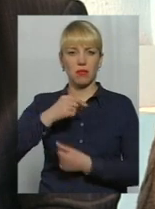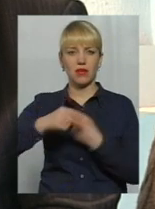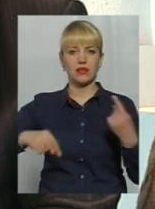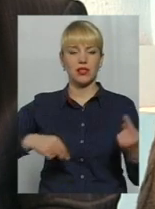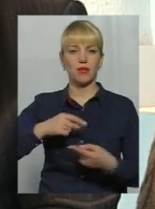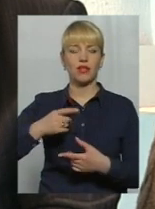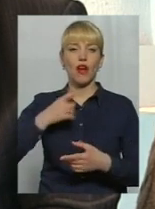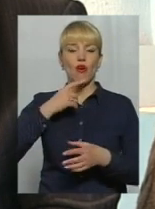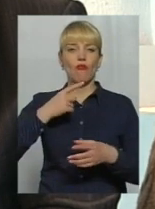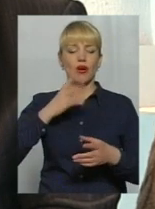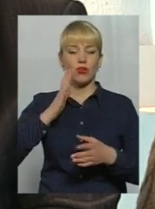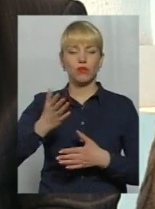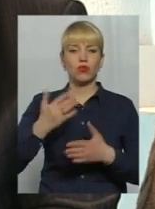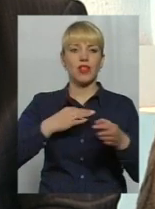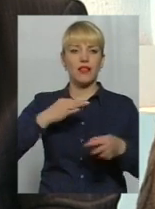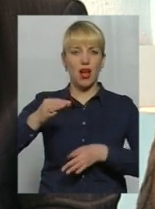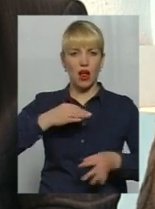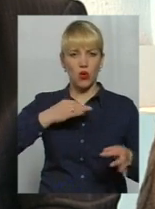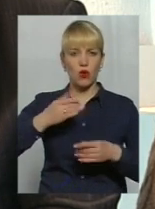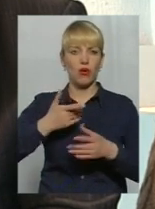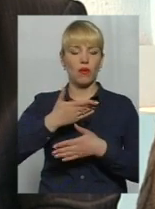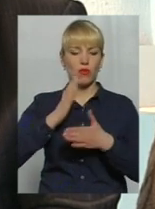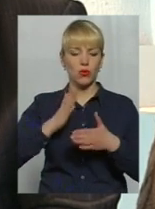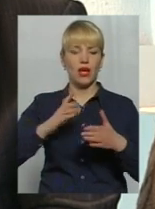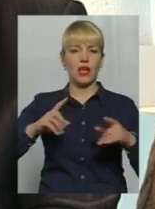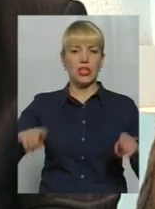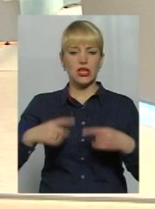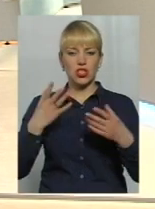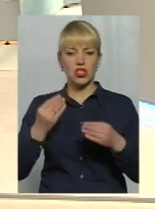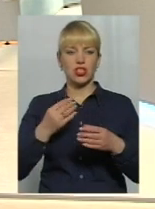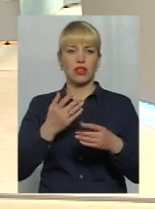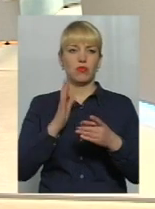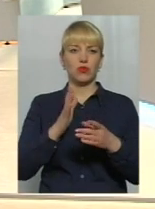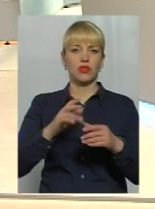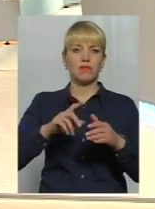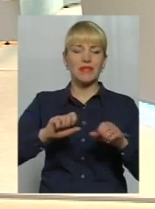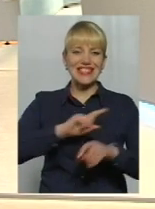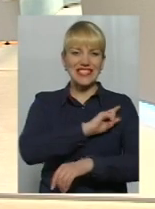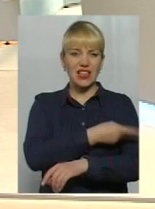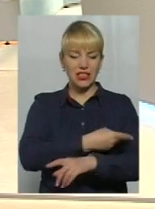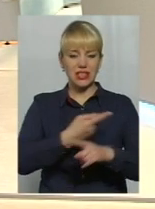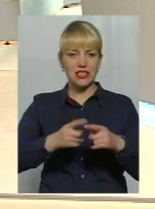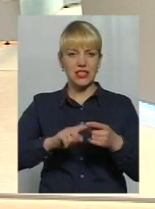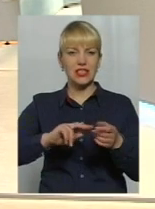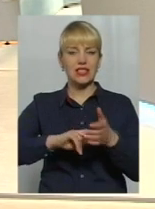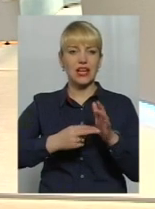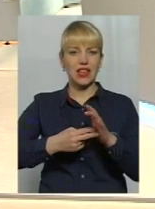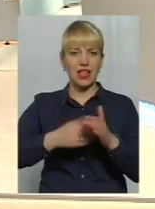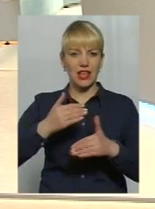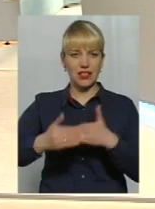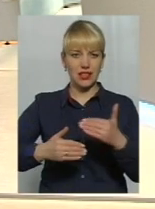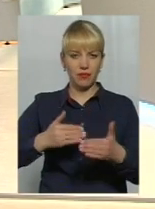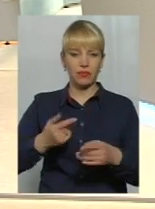процесі діалогу народиться ще проєкти, які зможуть підсилити стратегію, які будуть в форматі нашого стратегічного бачення. Стратегія